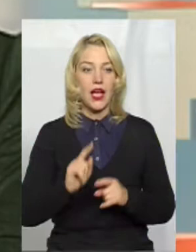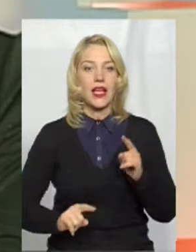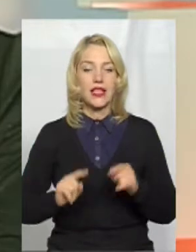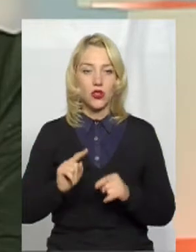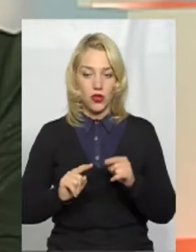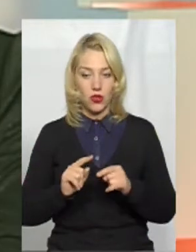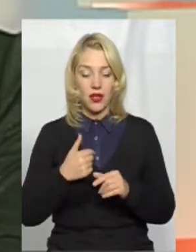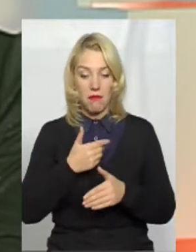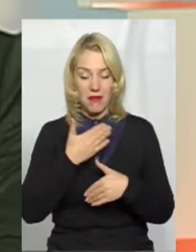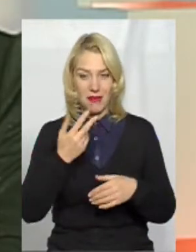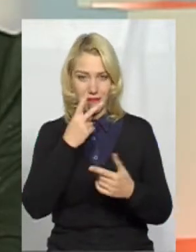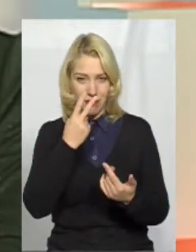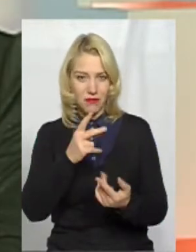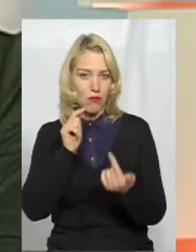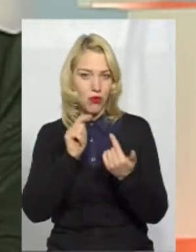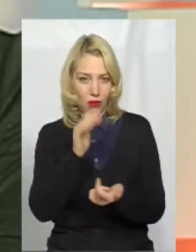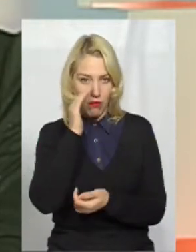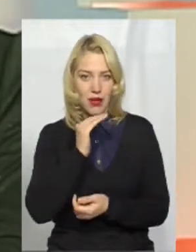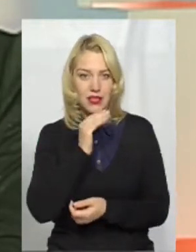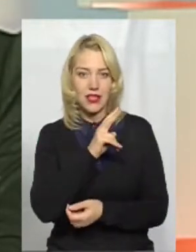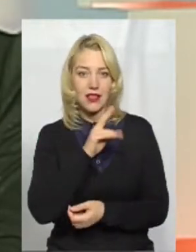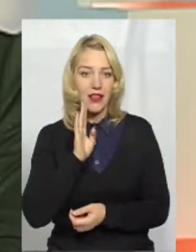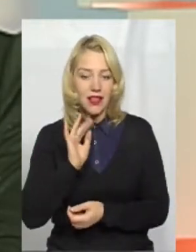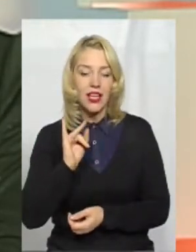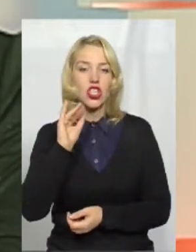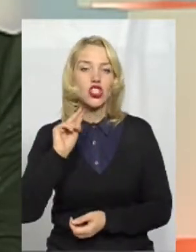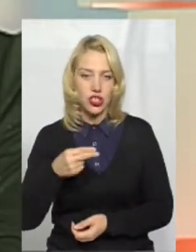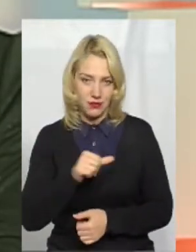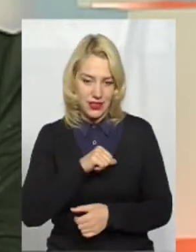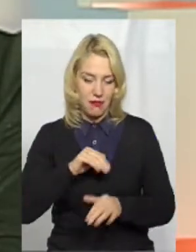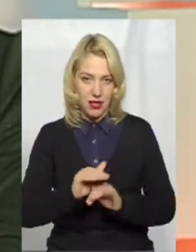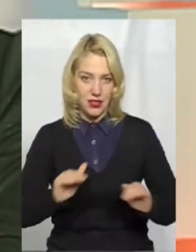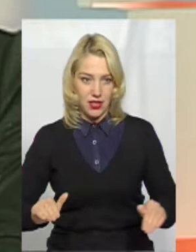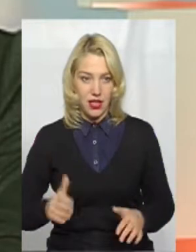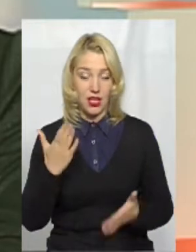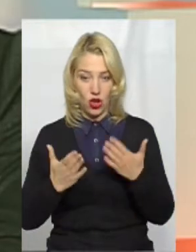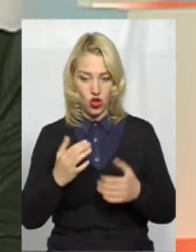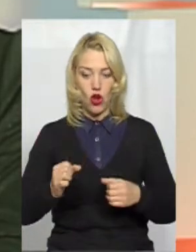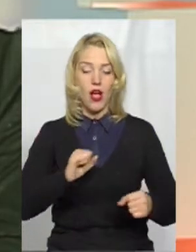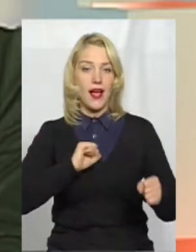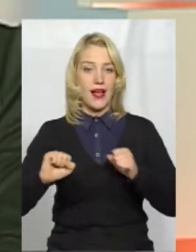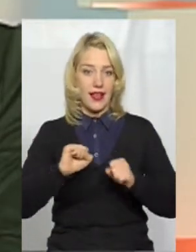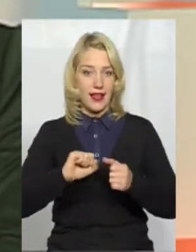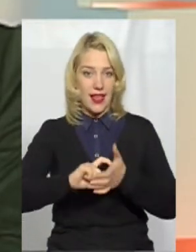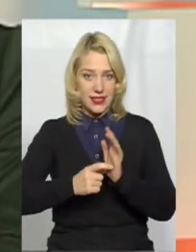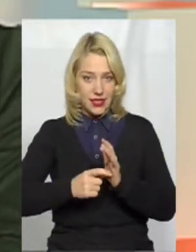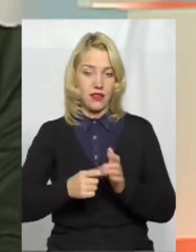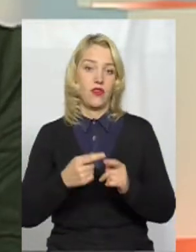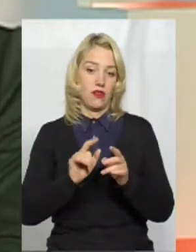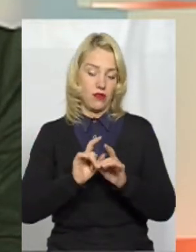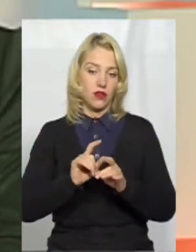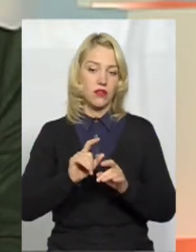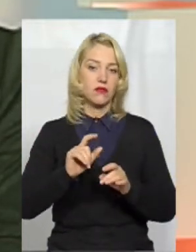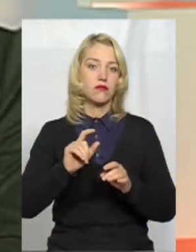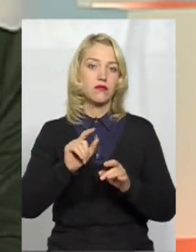більше бачимо від батьків, чим від дітей. Якщо класний керівник на своєму місці, він поясне дітям так,